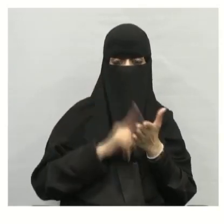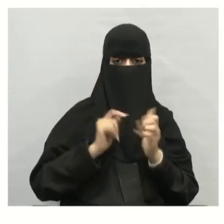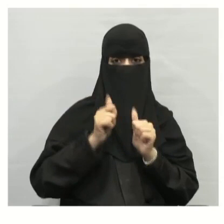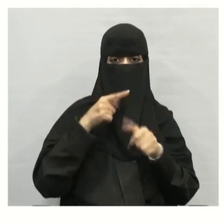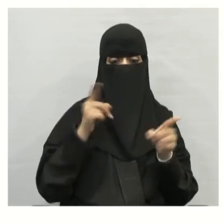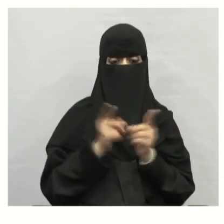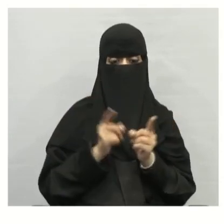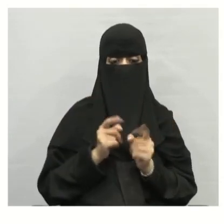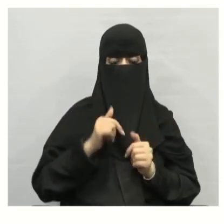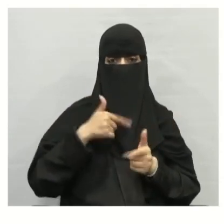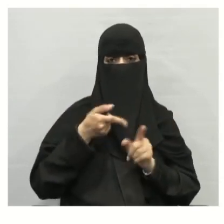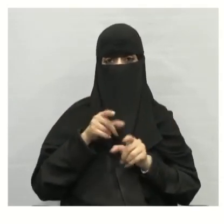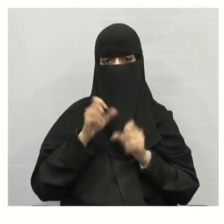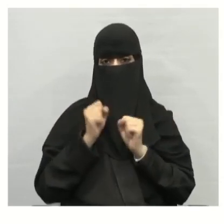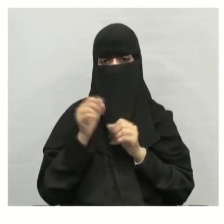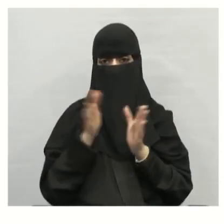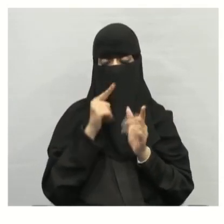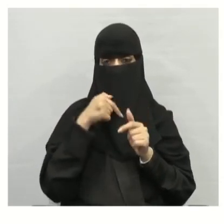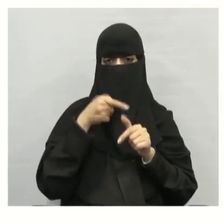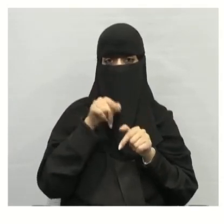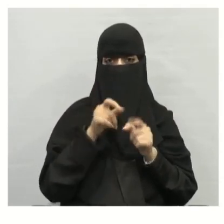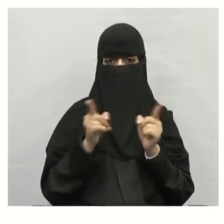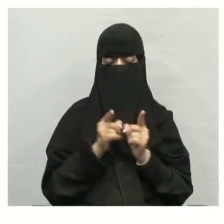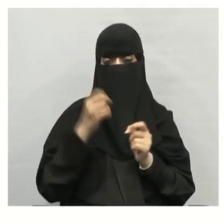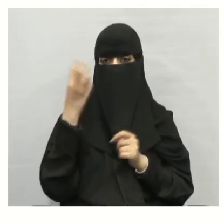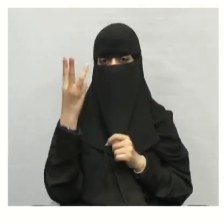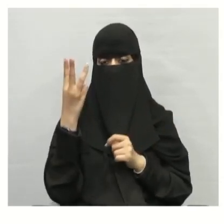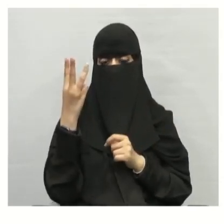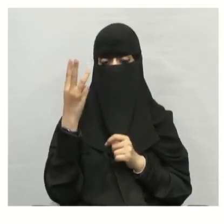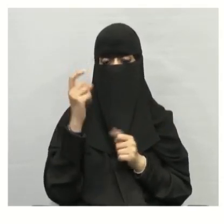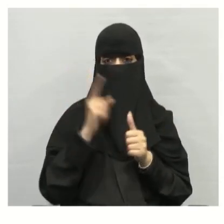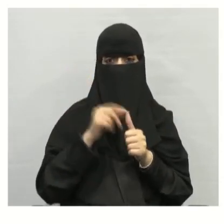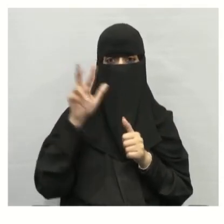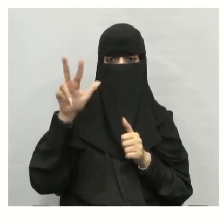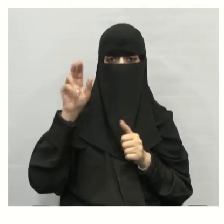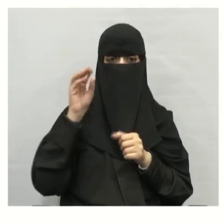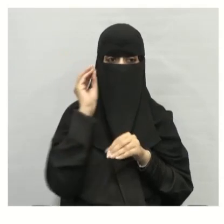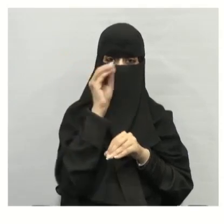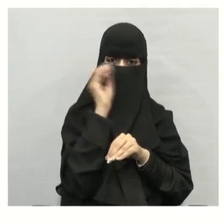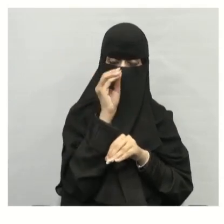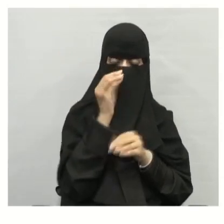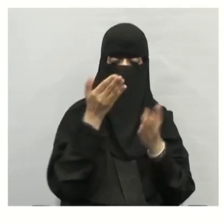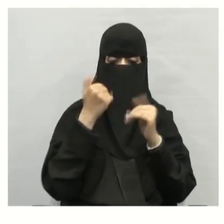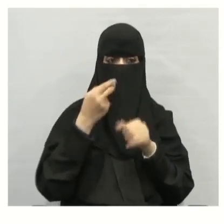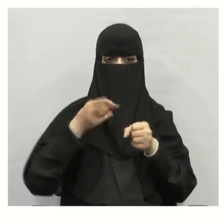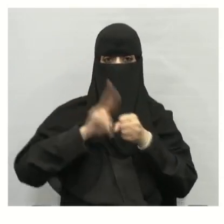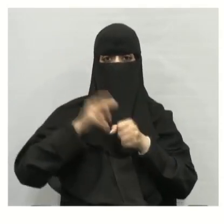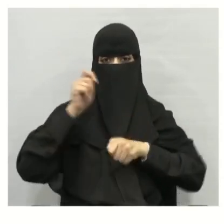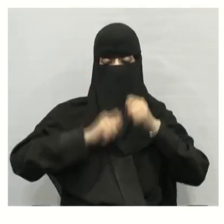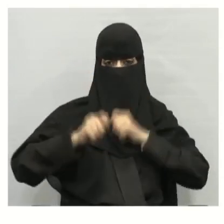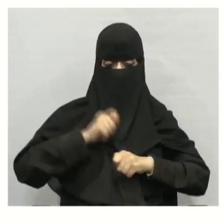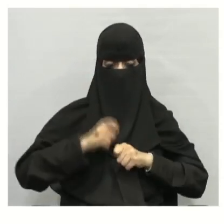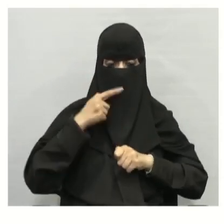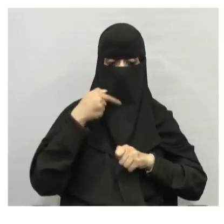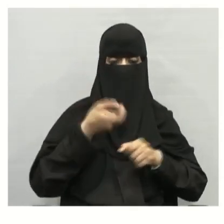تلخص إدارة الفضلات الصلبة من قبل الأفراد في ثلاثة كلمات الترشيد، إعادة الاستخدام